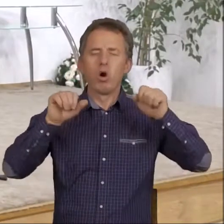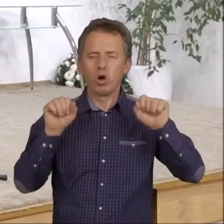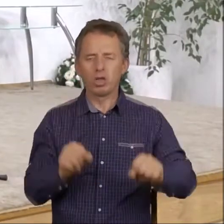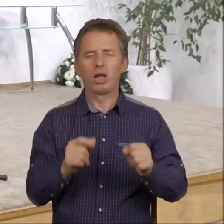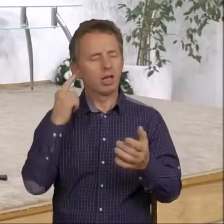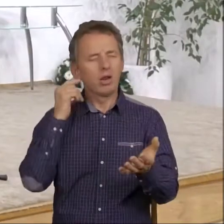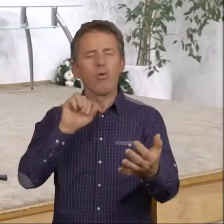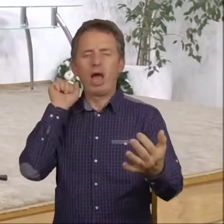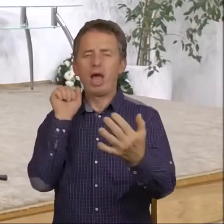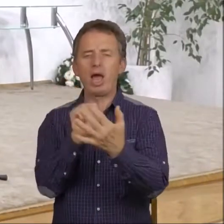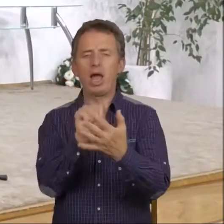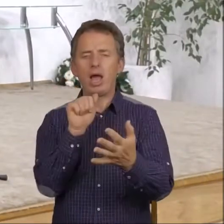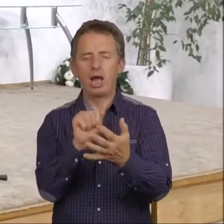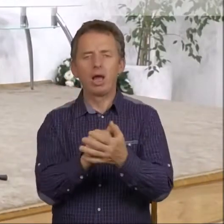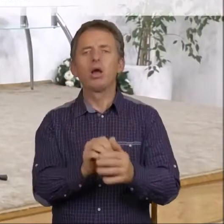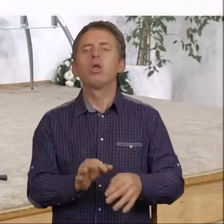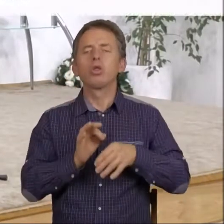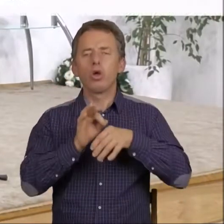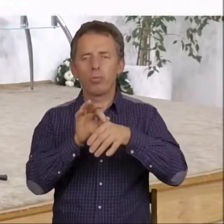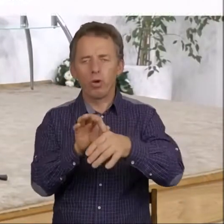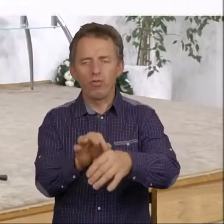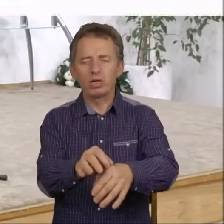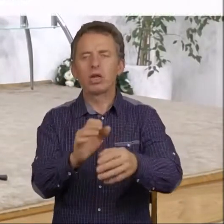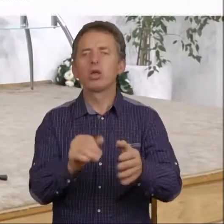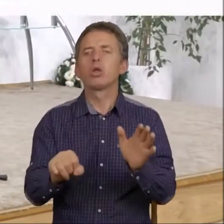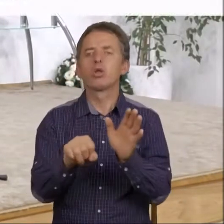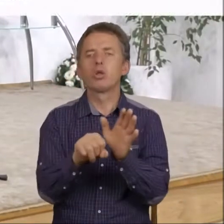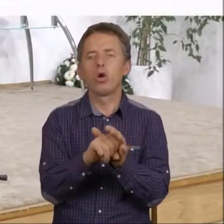echem, doprowadzając do